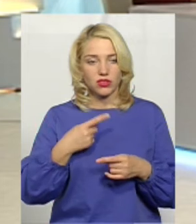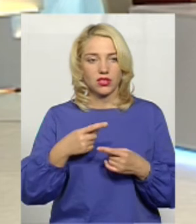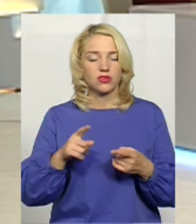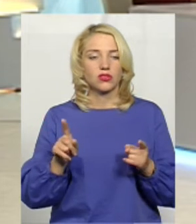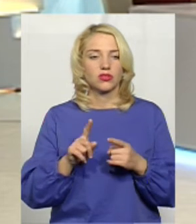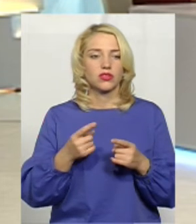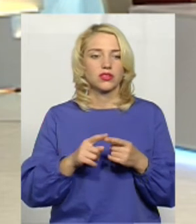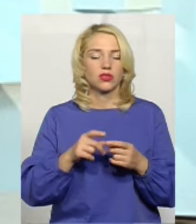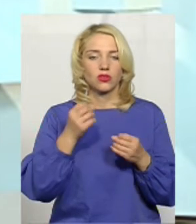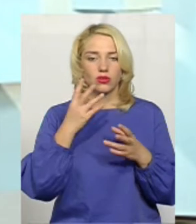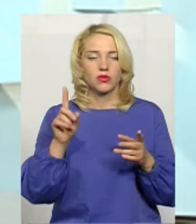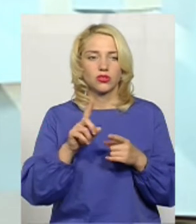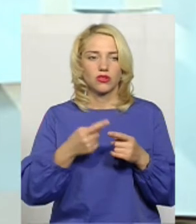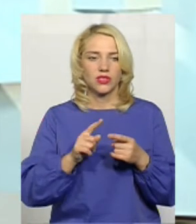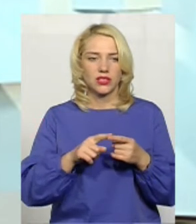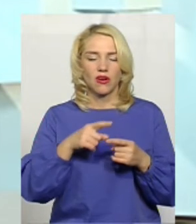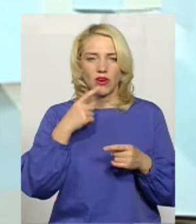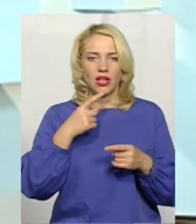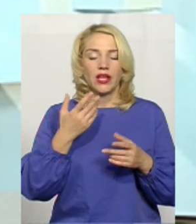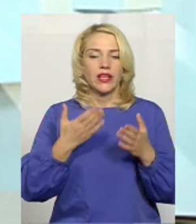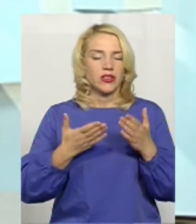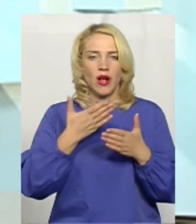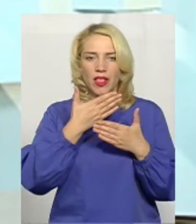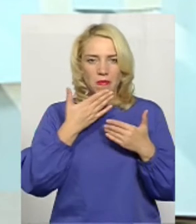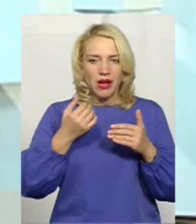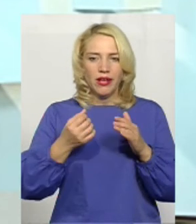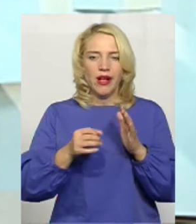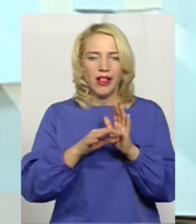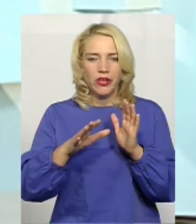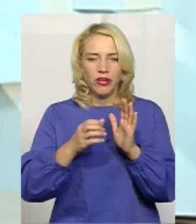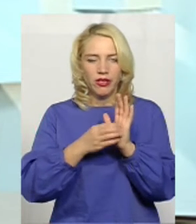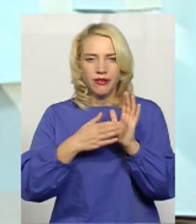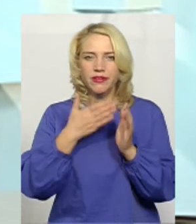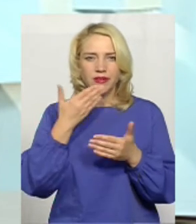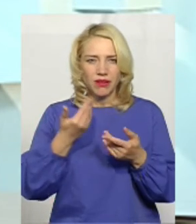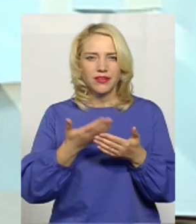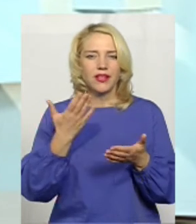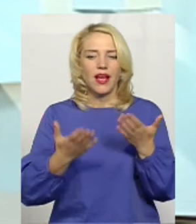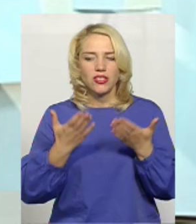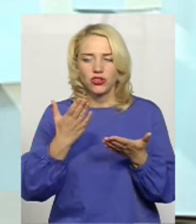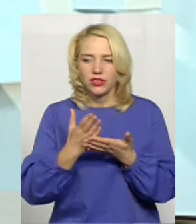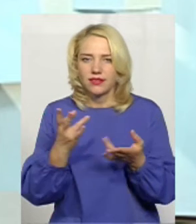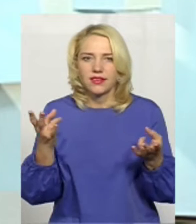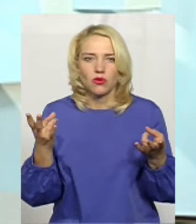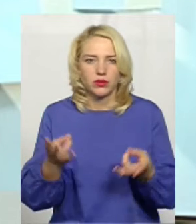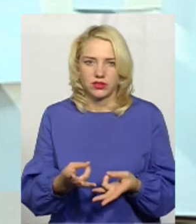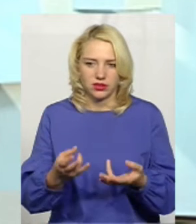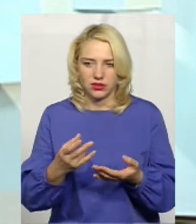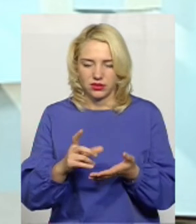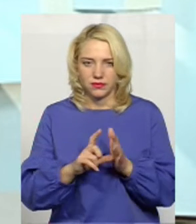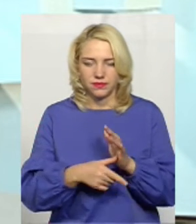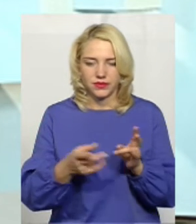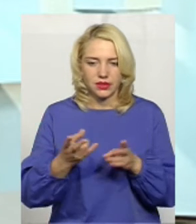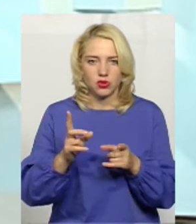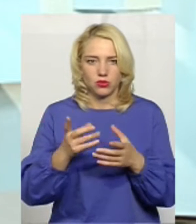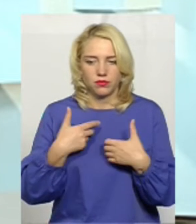Алло, це дуже добре, що ви саме це наголосили, якщо немає. Якщо немає, але є необхідність, щоб пацієнта лікар